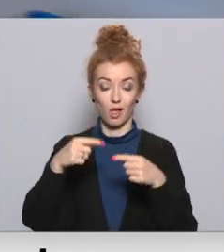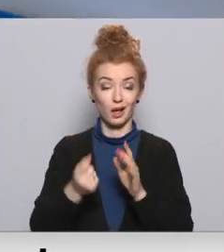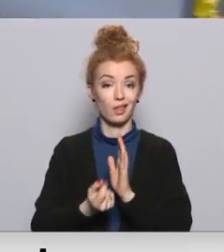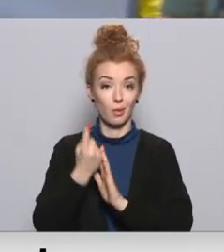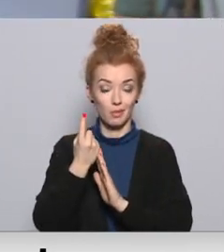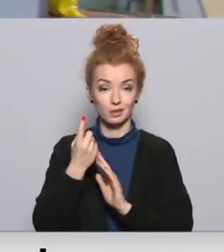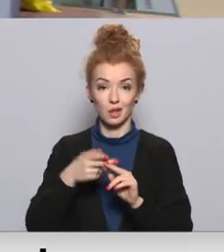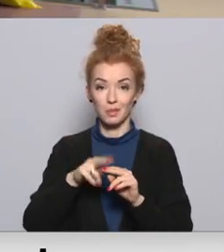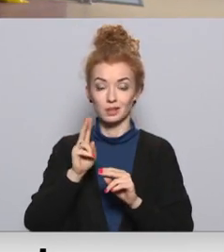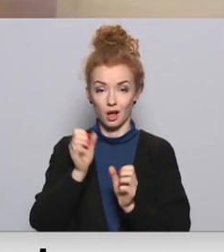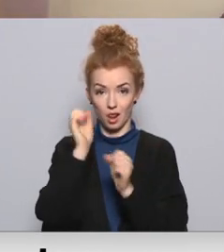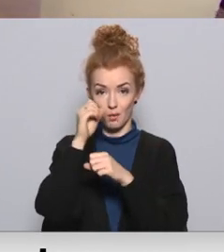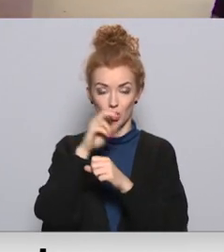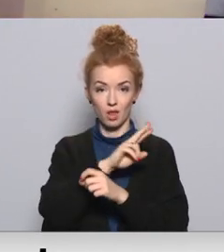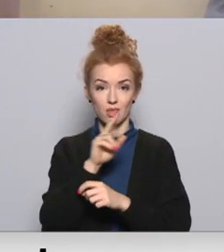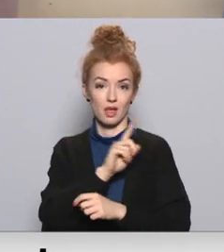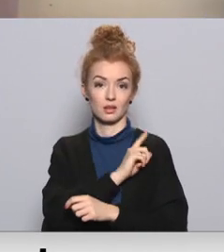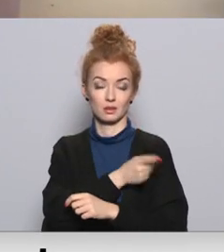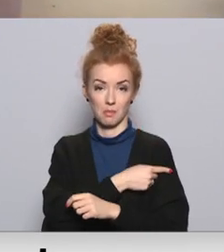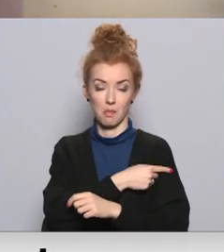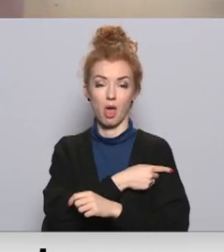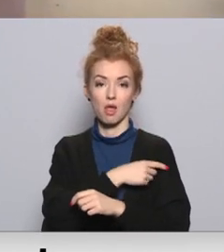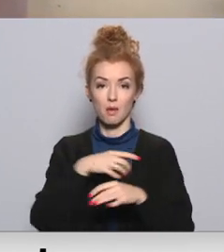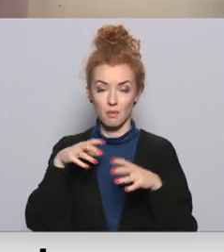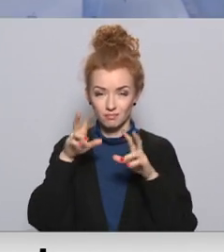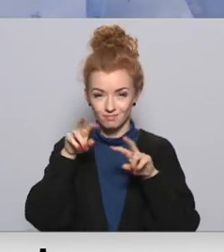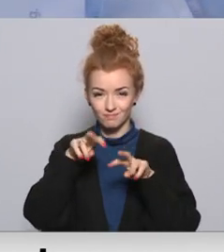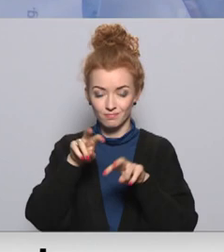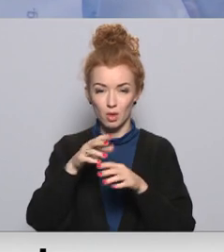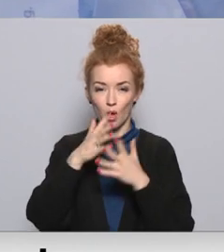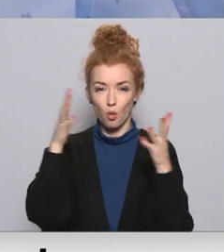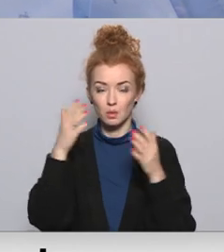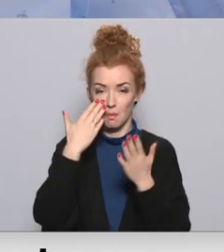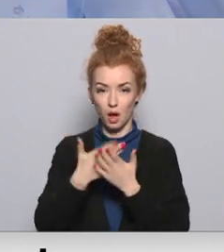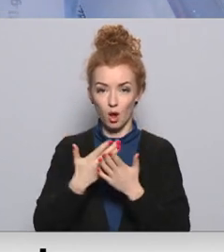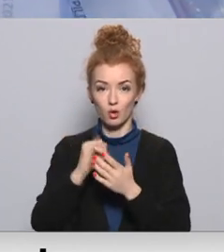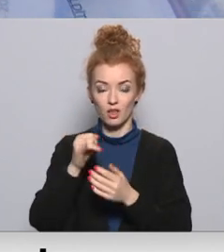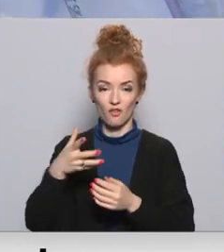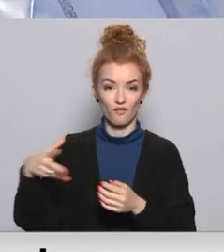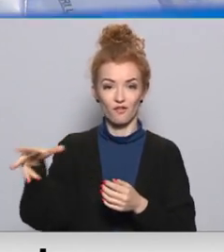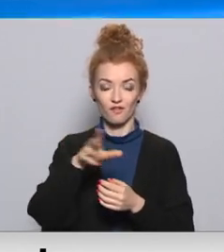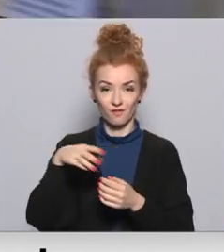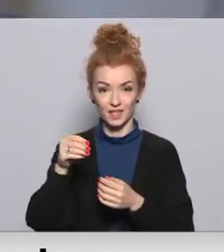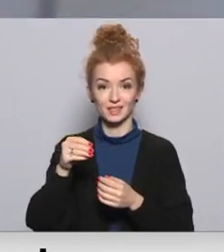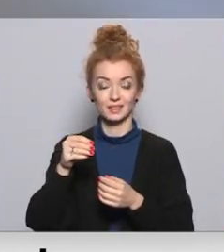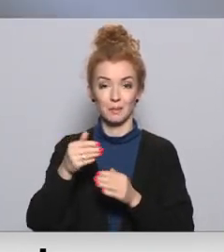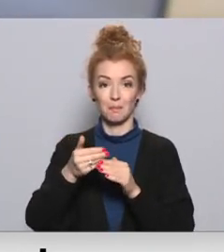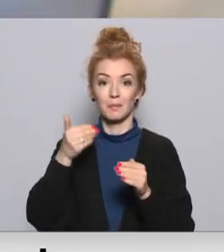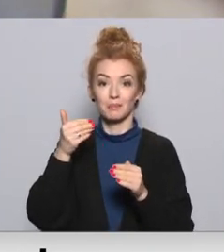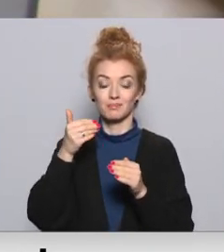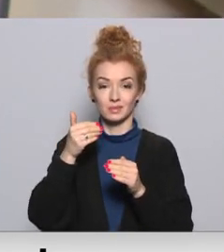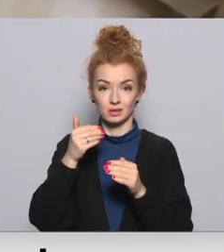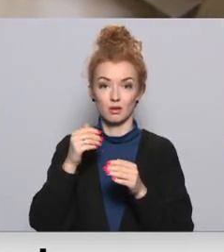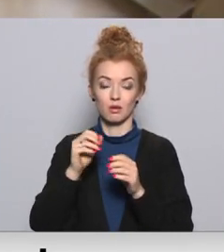– neviena laboratorija nespēs apstrādāt tūkstošiem paraugu, ja visi izlems siekalu testus pirms atgriešanās skolā nodot